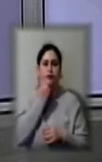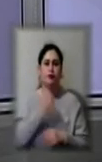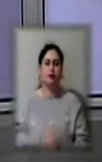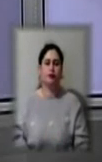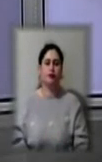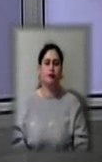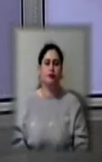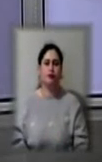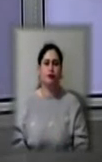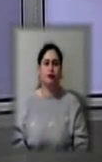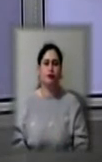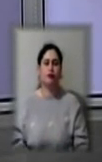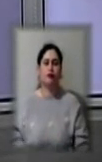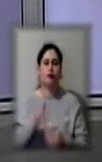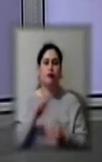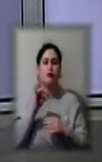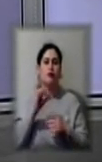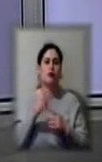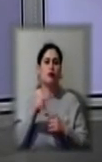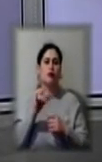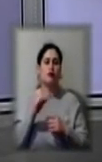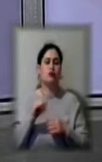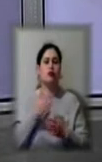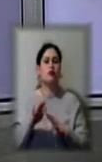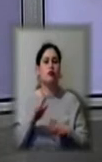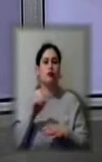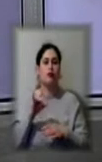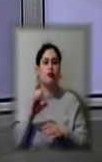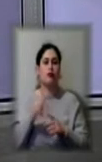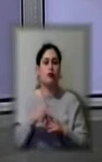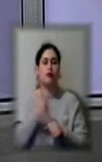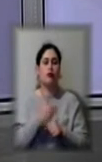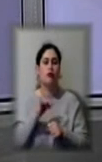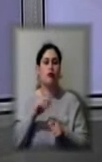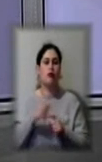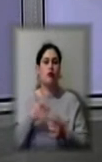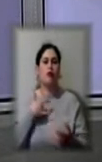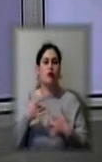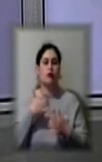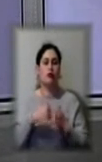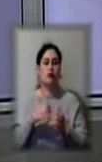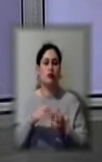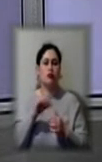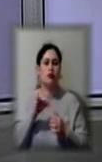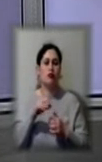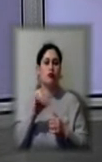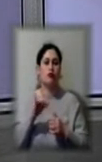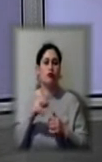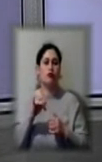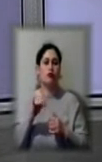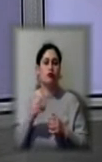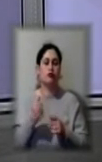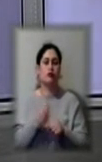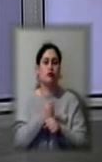Постановка грузинського режисера та драматурга в головних ролях актори Херсонського театру ім. Миколи Куліша. Робота над п'єсою